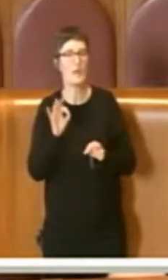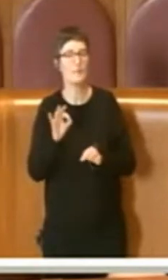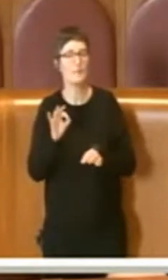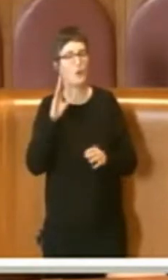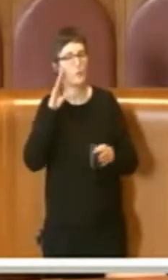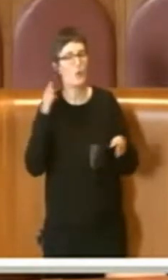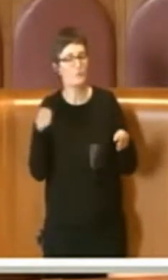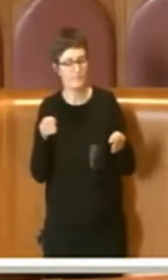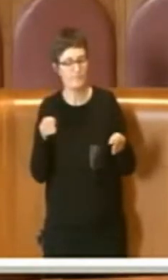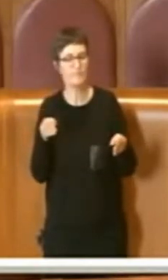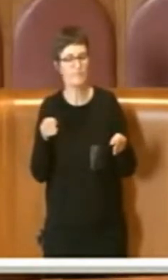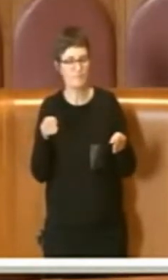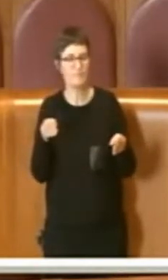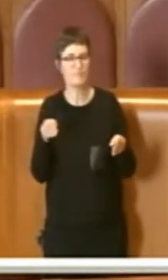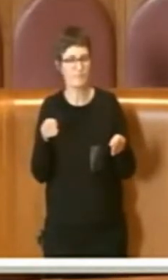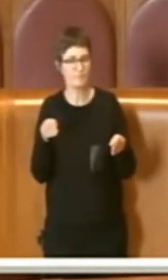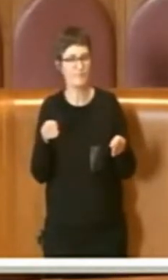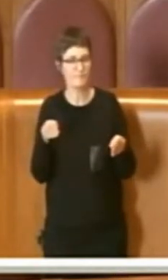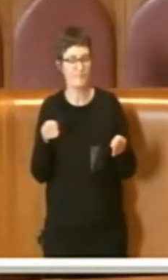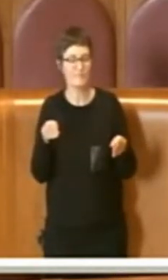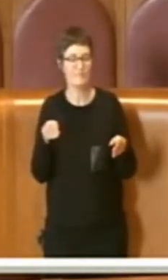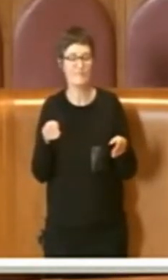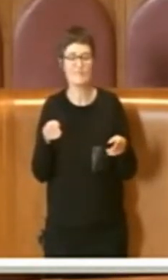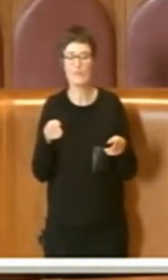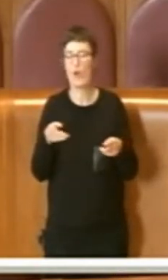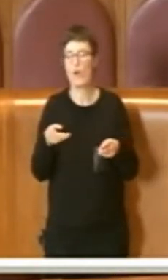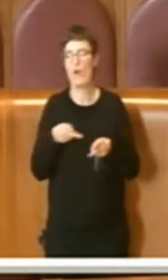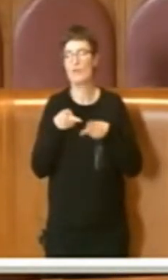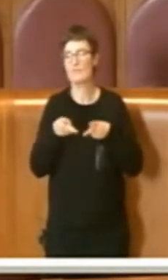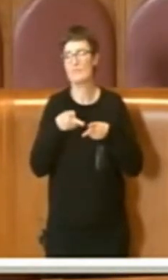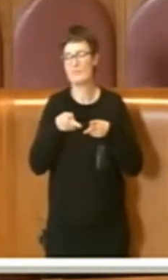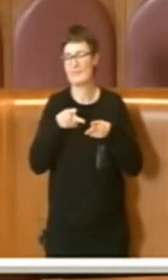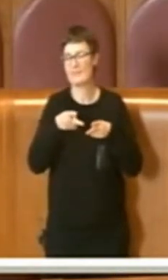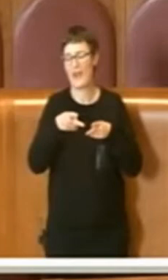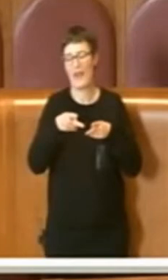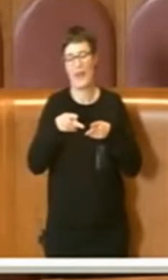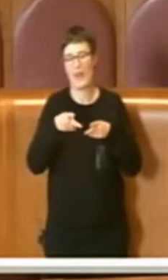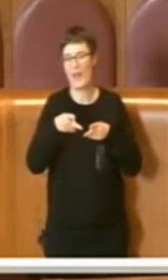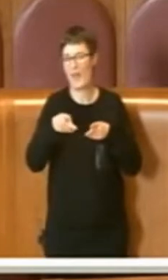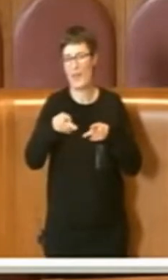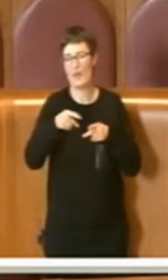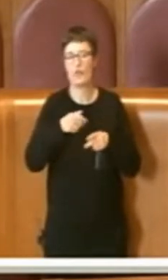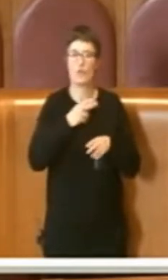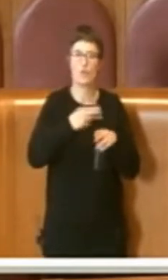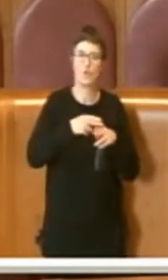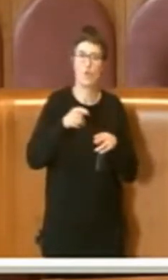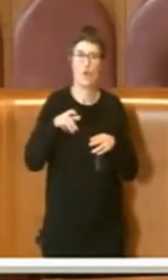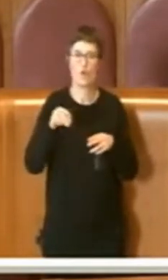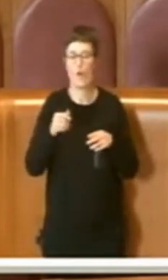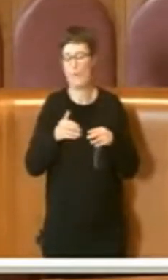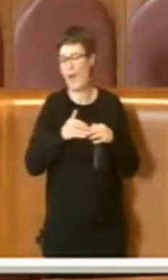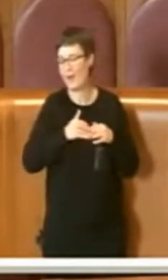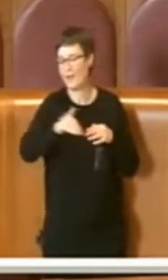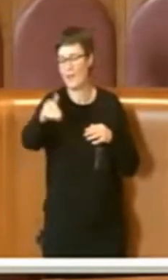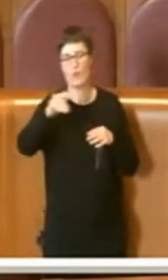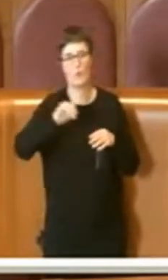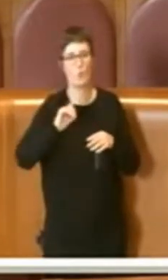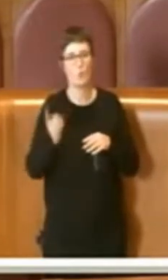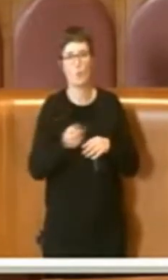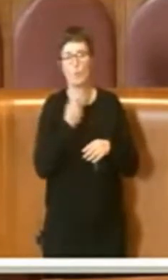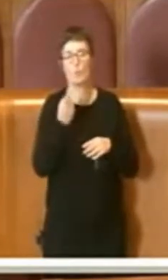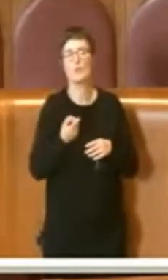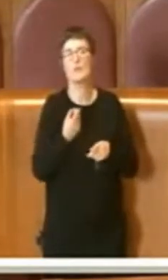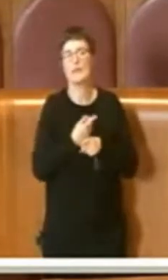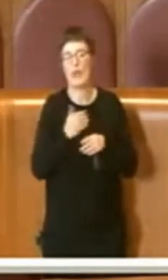'ammodernamento della linea Roma-Lido e ovviamente anche verificando all'interno di